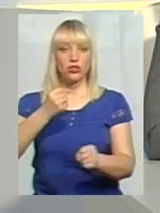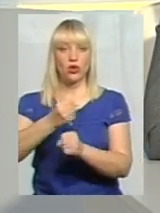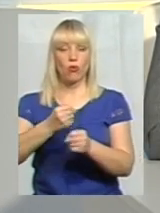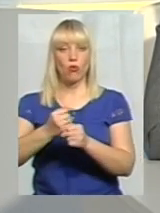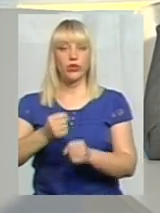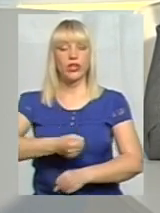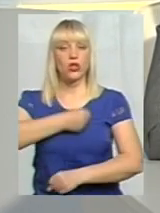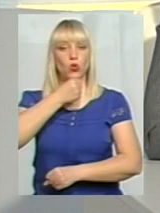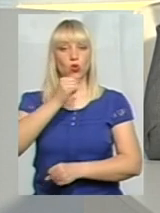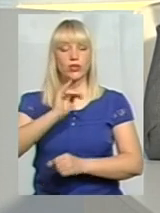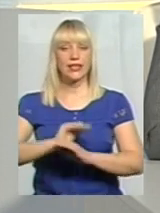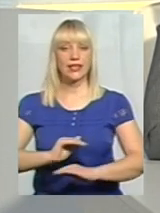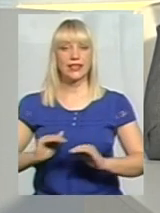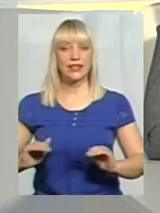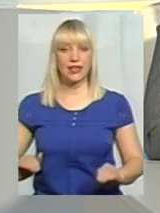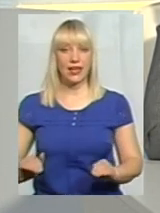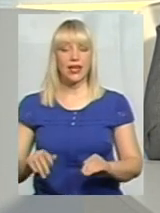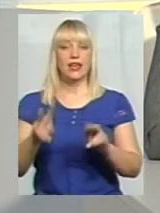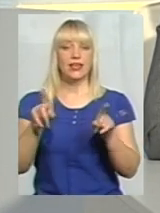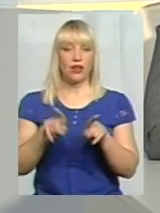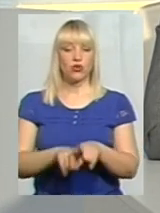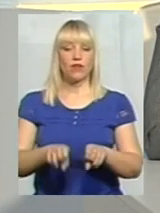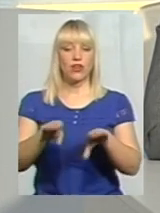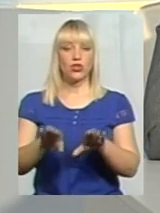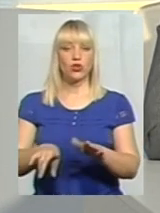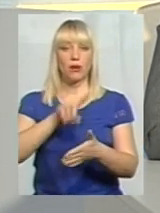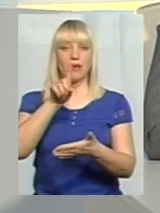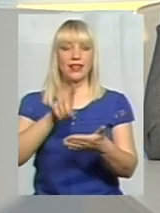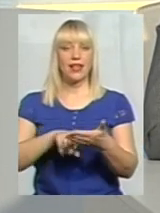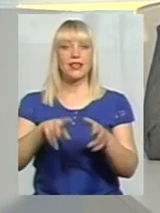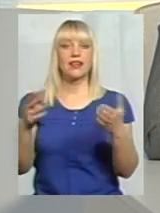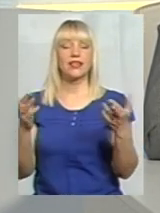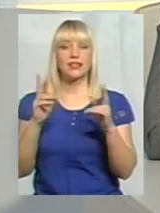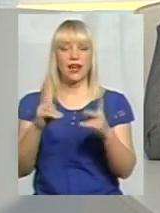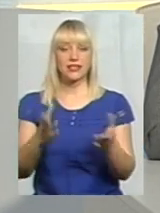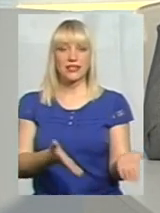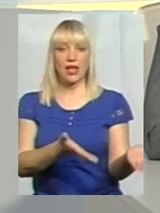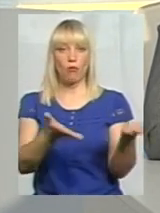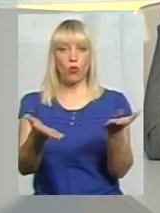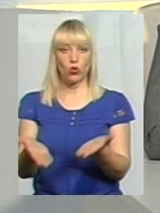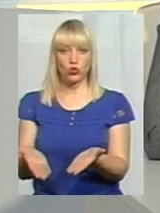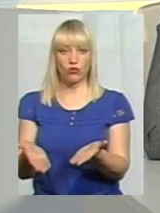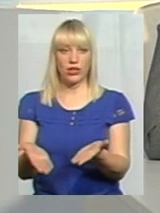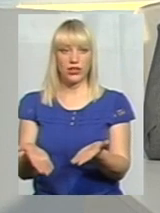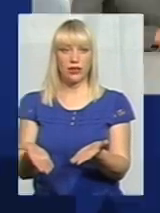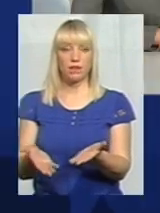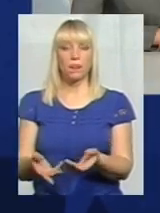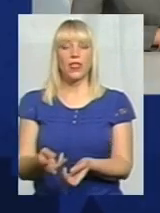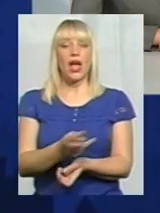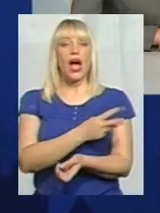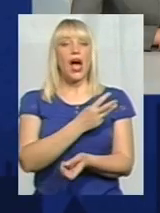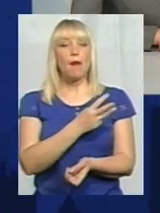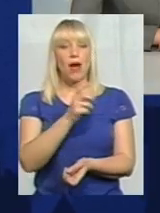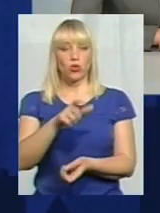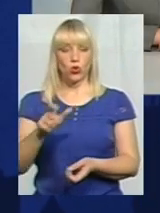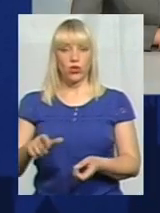доросліх, і дітей, і так само вирішувати питання, яким чином вже запрошувати аматрів, тому що